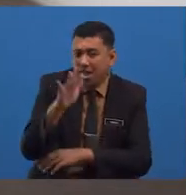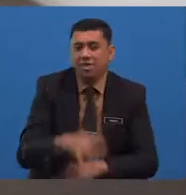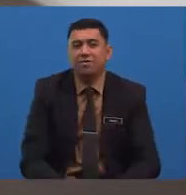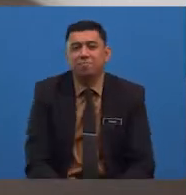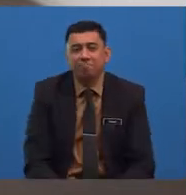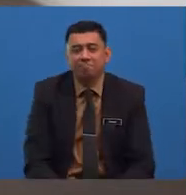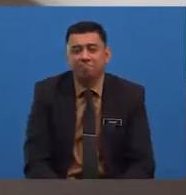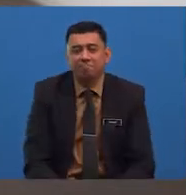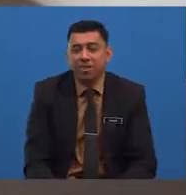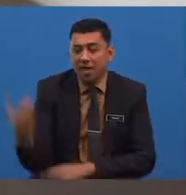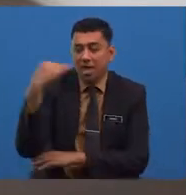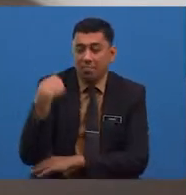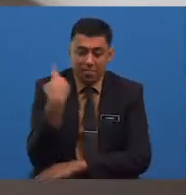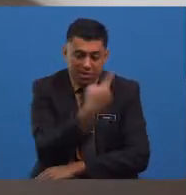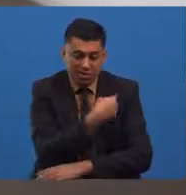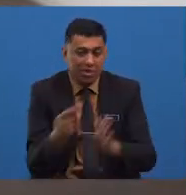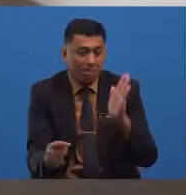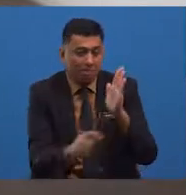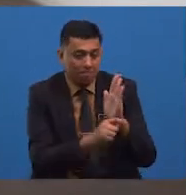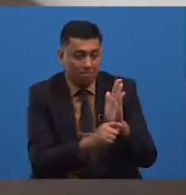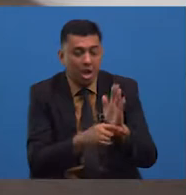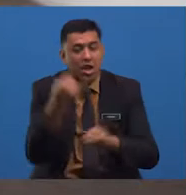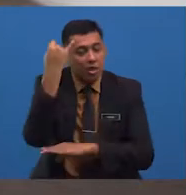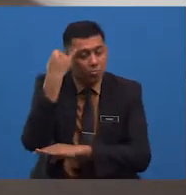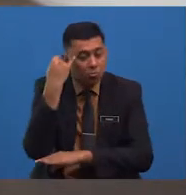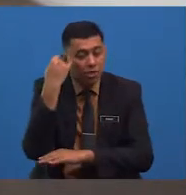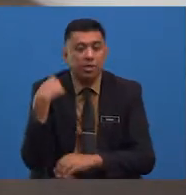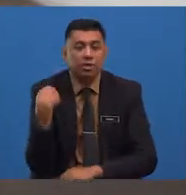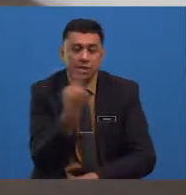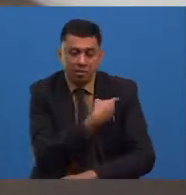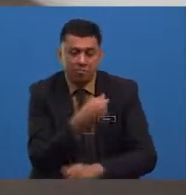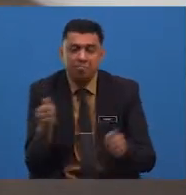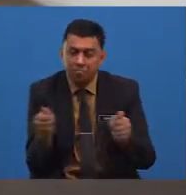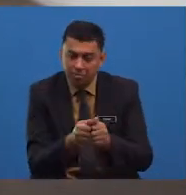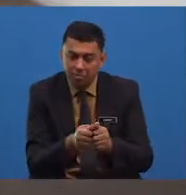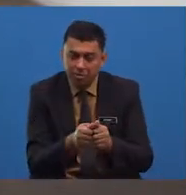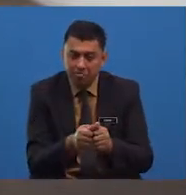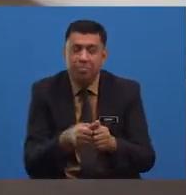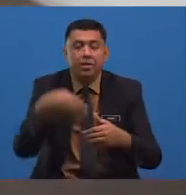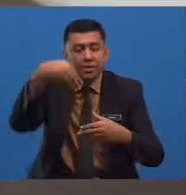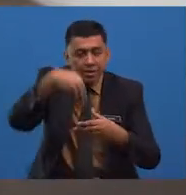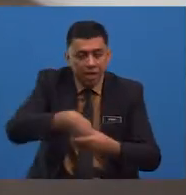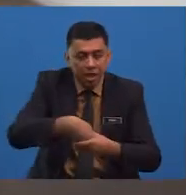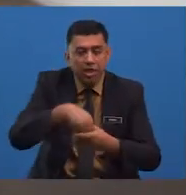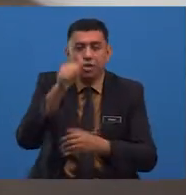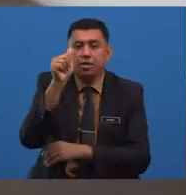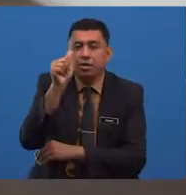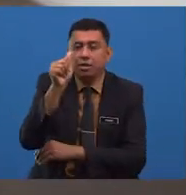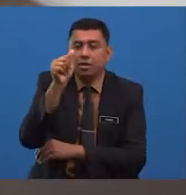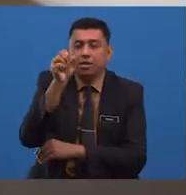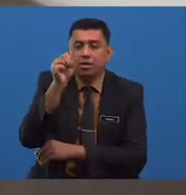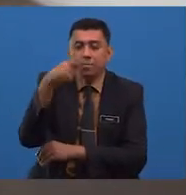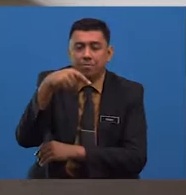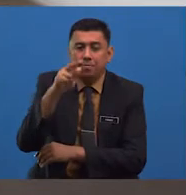Mari kita tambah lagi ilmu kita dalam aspek seterusnya iaitu latar.